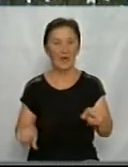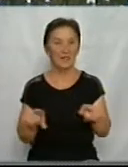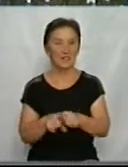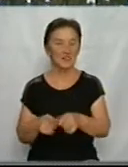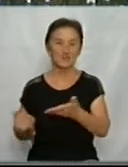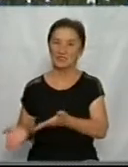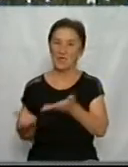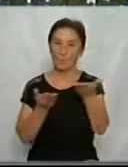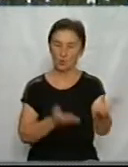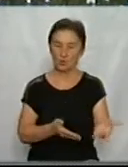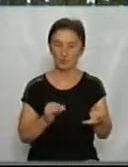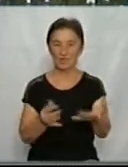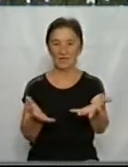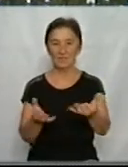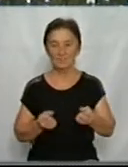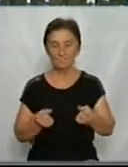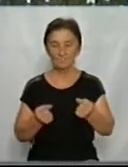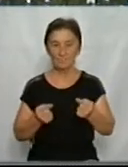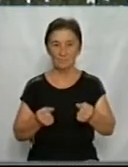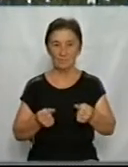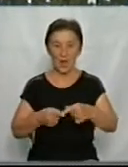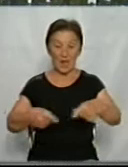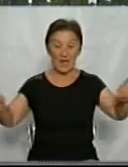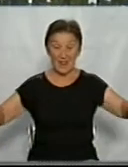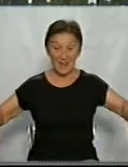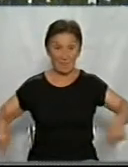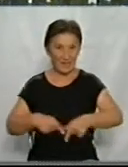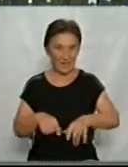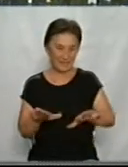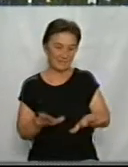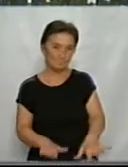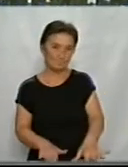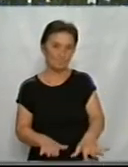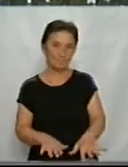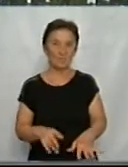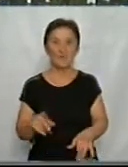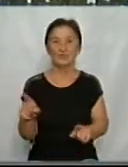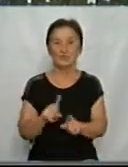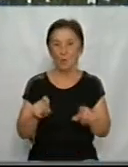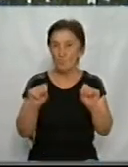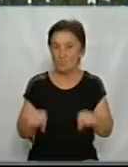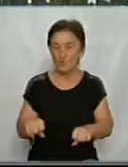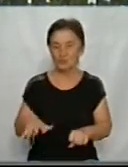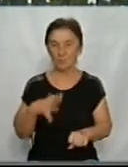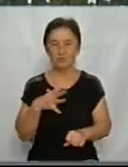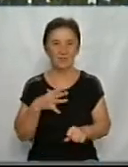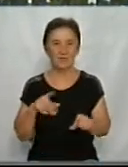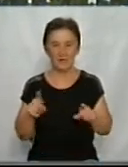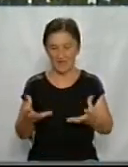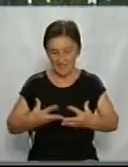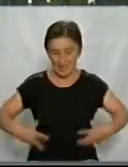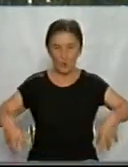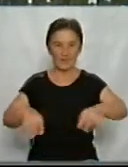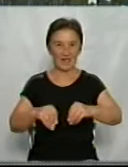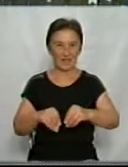прийти і взяти з собою килимки і каремати, для того, щоб можна було облаштуватися з родиною